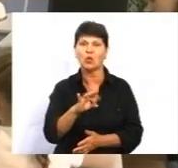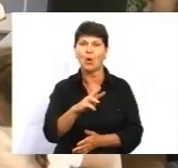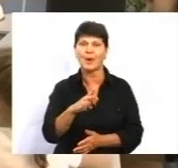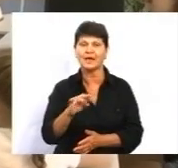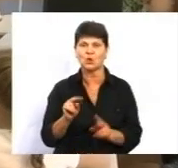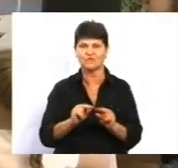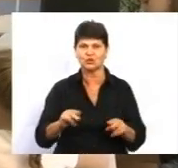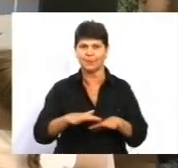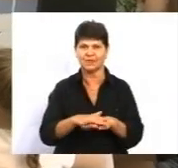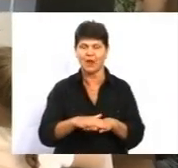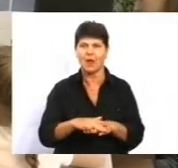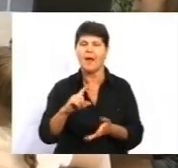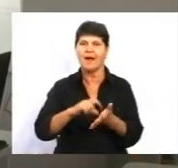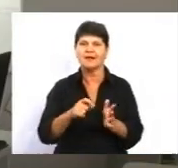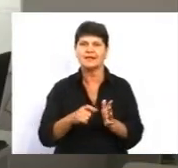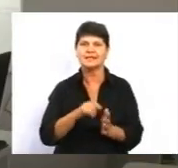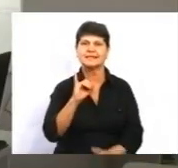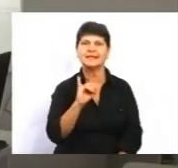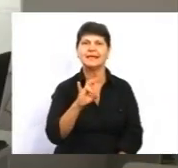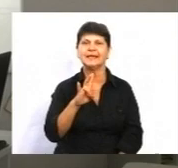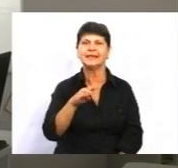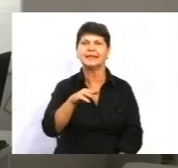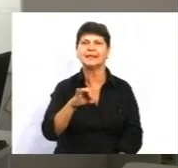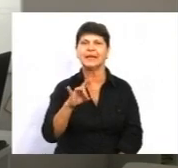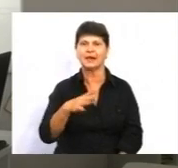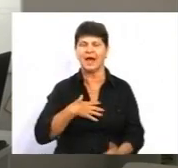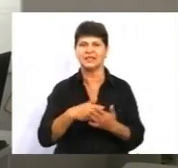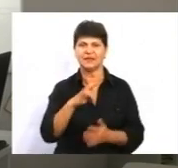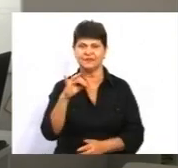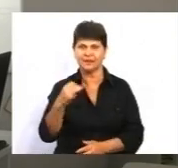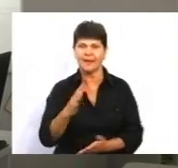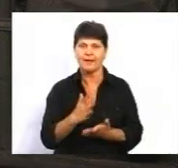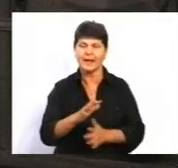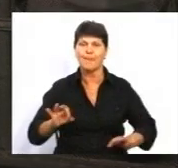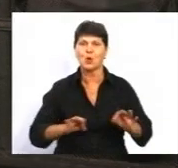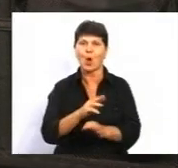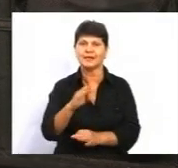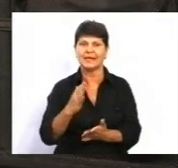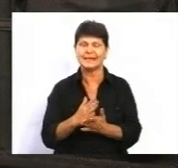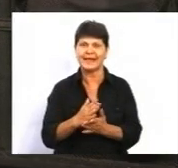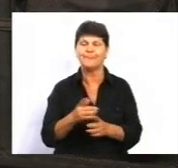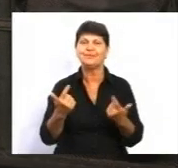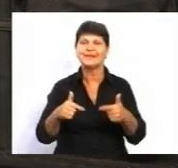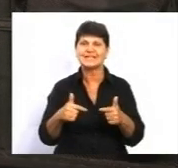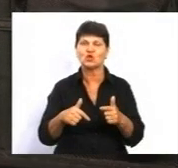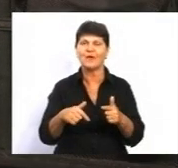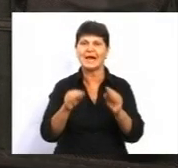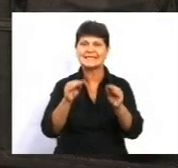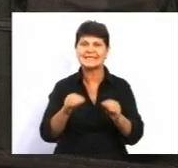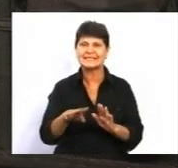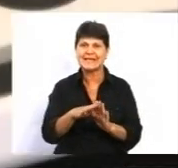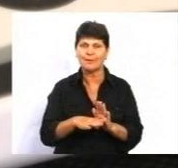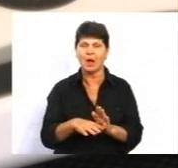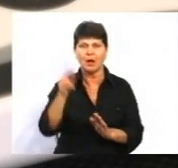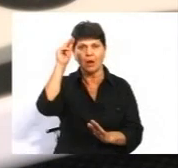інтерактивний, є проектор, також є тестова система, з якою учні дуже люблять працювати.